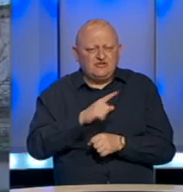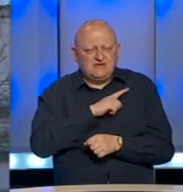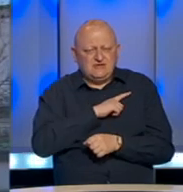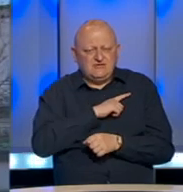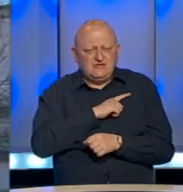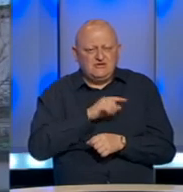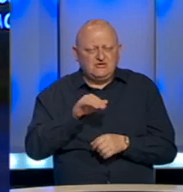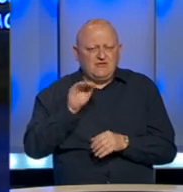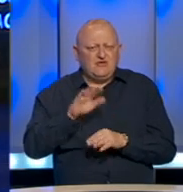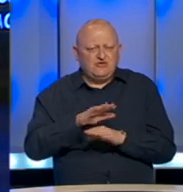Za ovo javljanje je toliko.